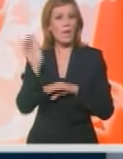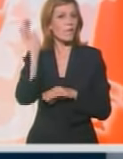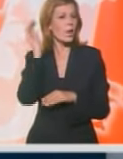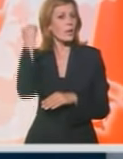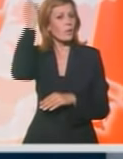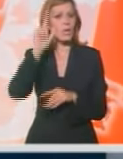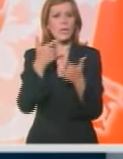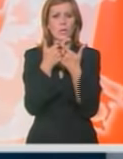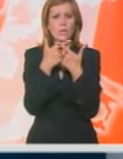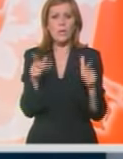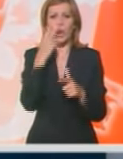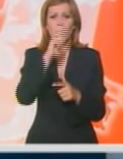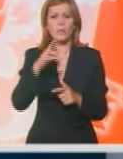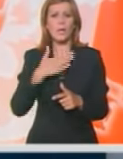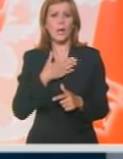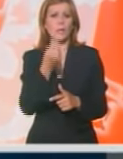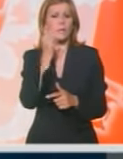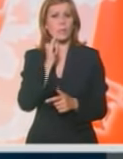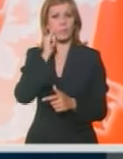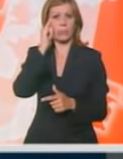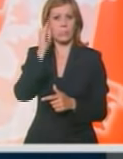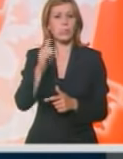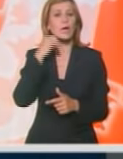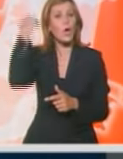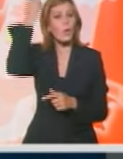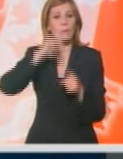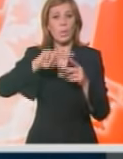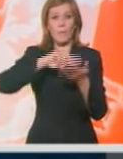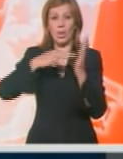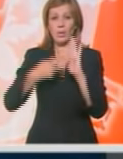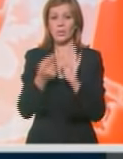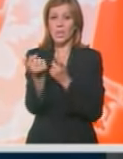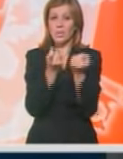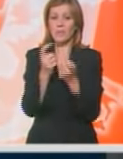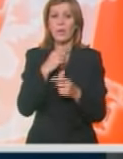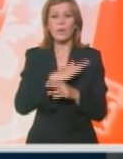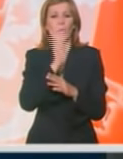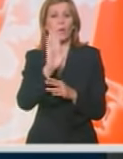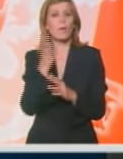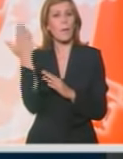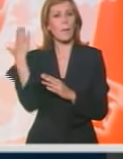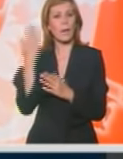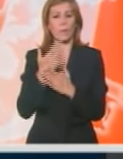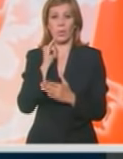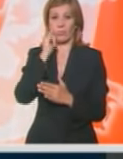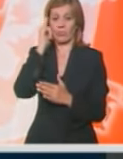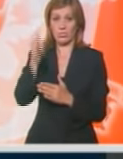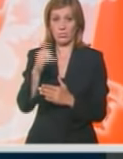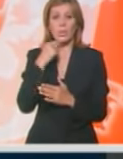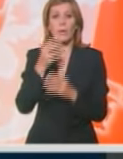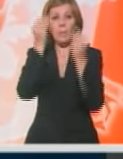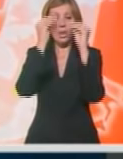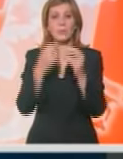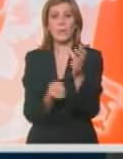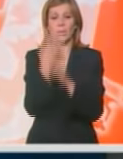neće dozvoliti posete srpskih zvaničnika Kosovu zbog političkih provokacija tokom njihovih ranih dolazaka, prenosi